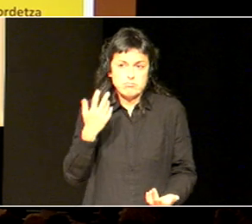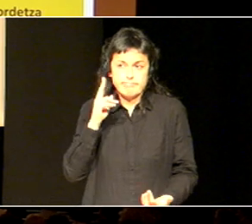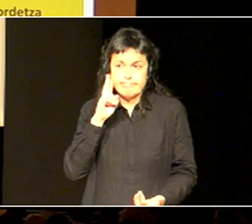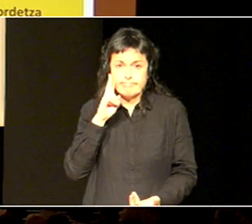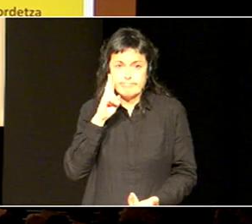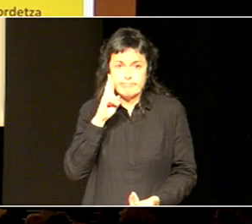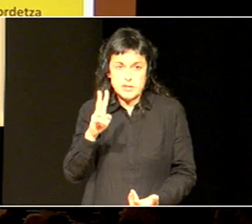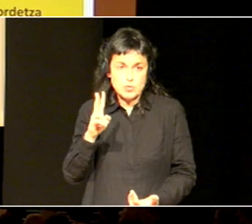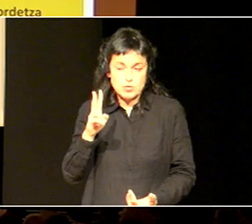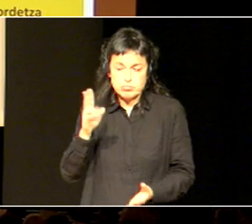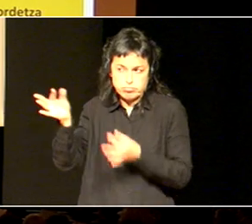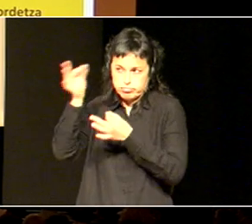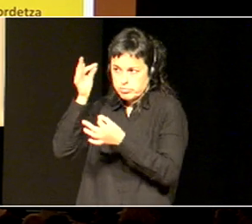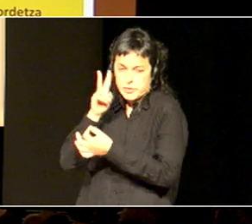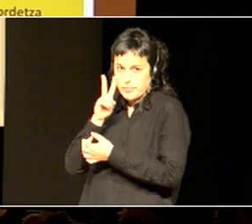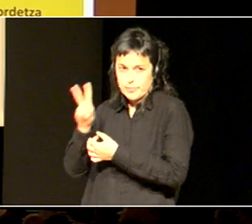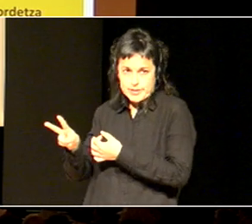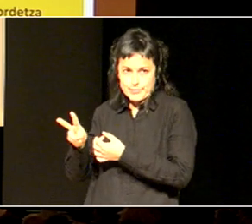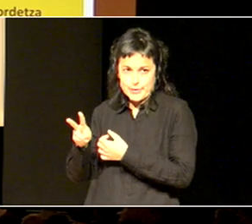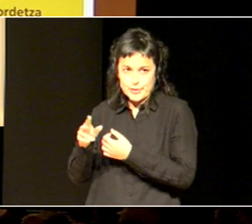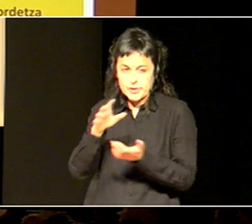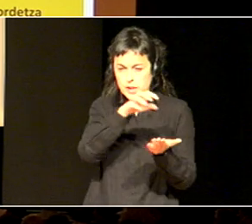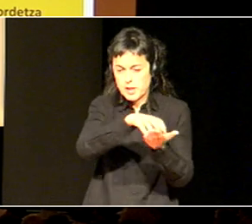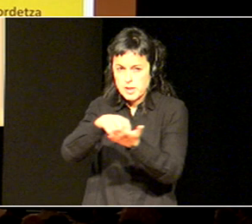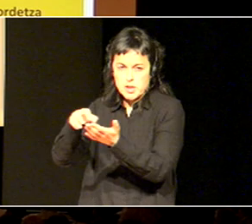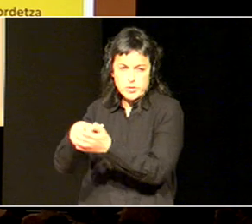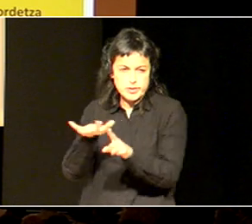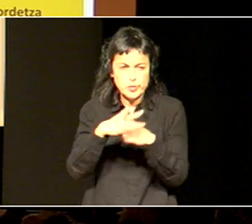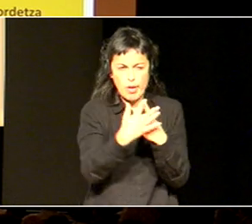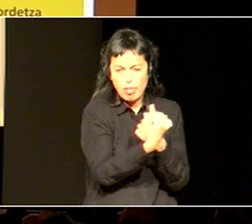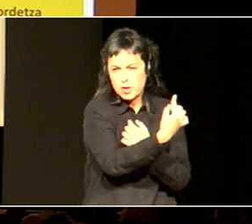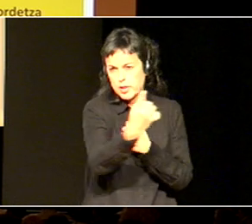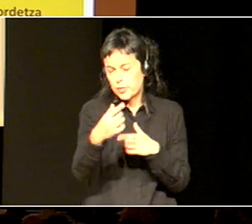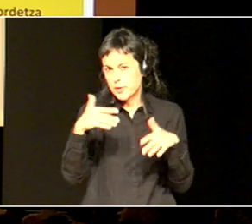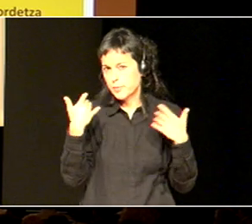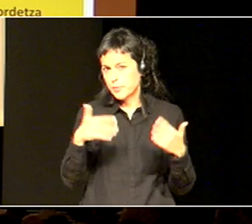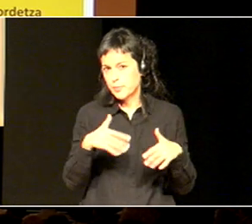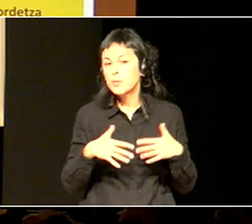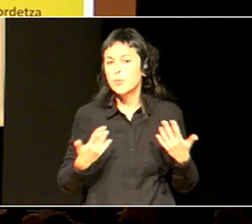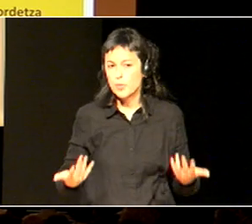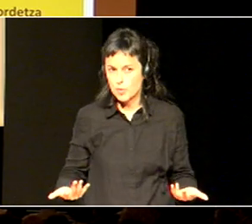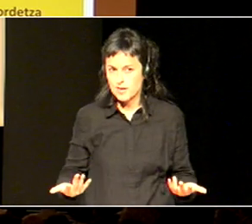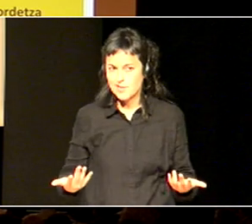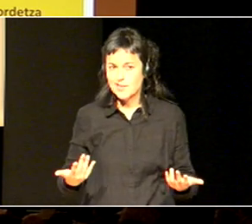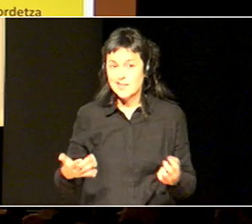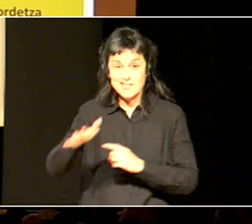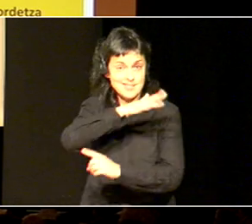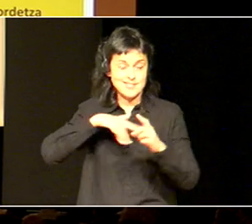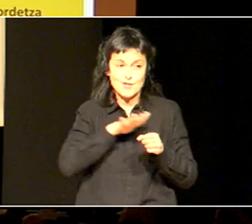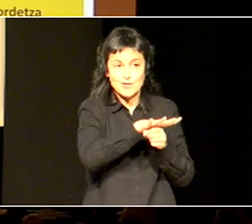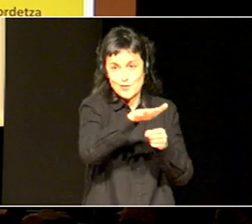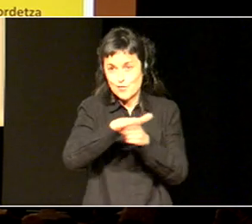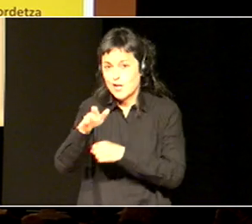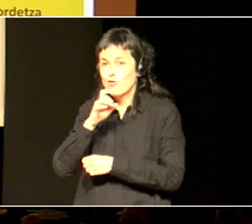dauzkagun datuekin, zenolako, egorak, gertatzen dire, ikastetxetan, eta, noski, testo inguruak, daukan eragina, oso oso importantia da,